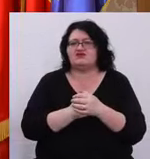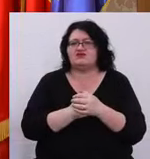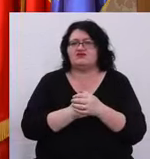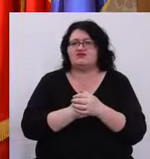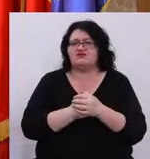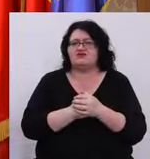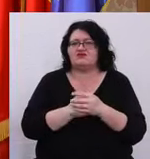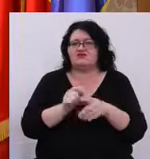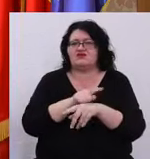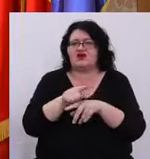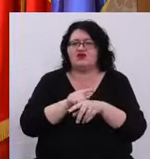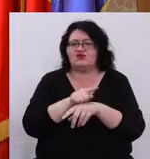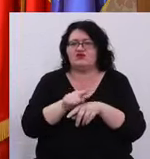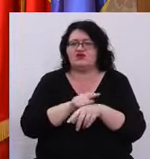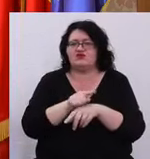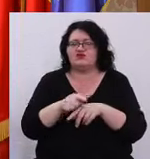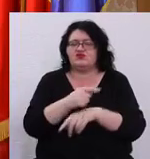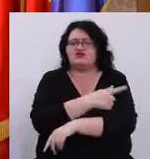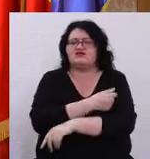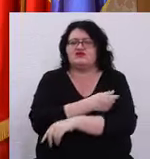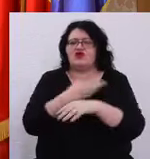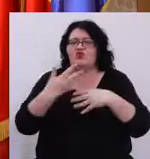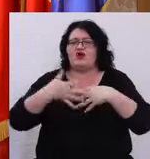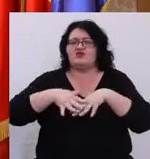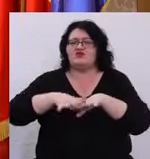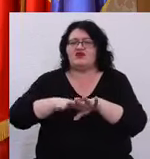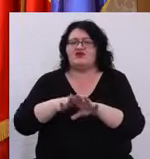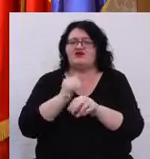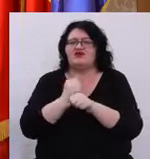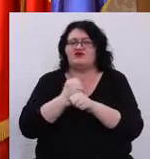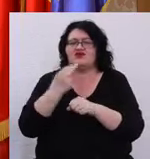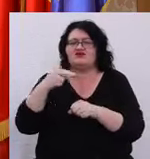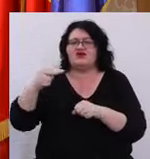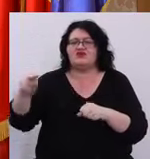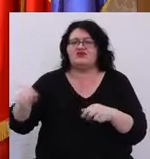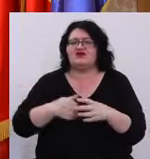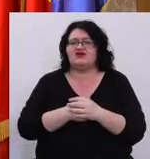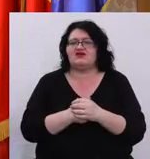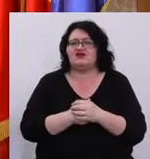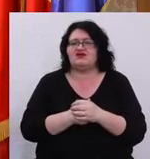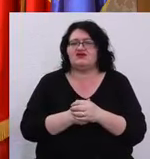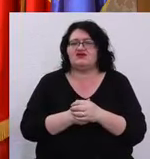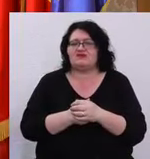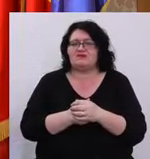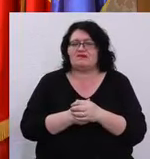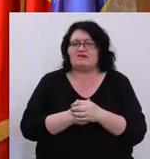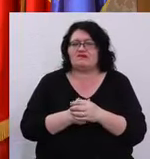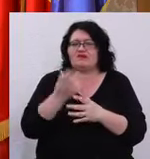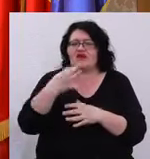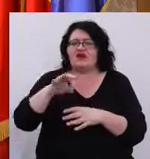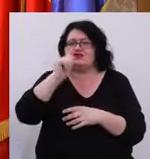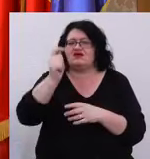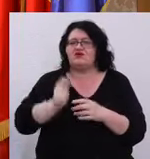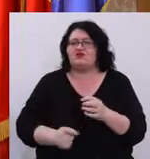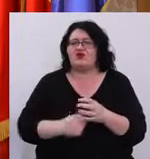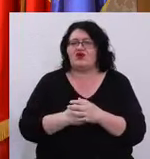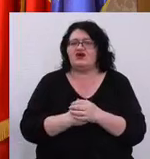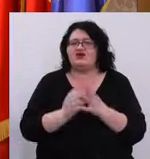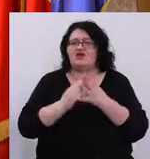știți, de-a lungul timpului, spitalul nostru a implementat și implementează în continuare multiple alte proiecte,